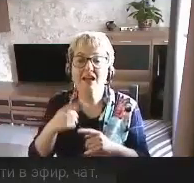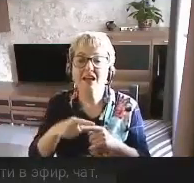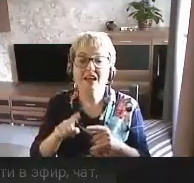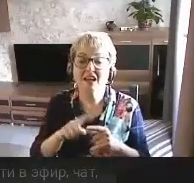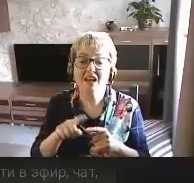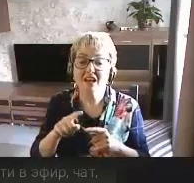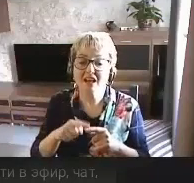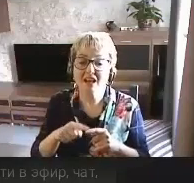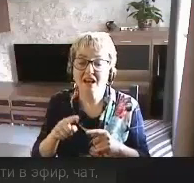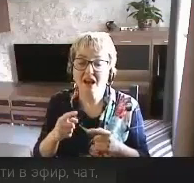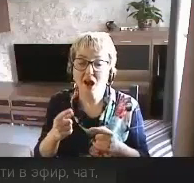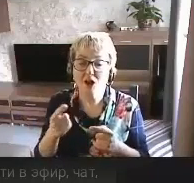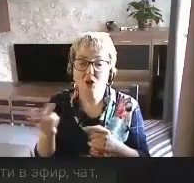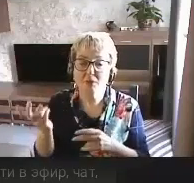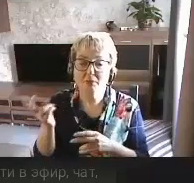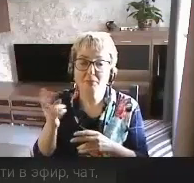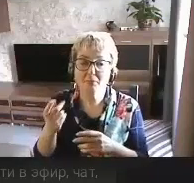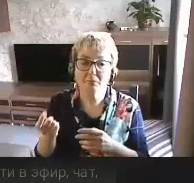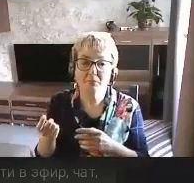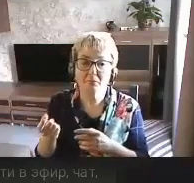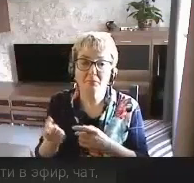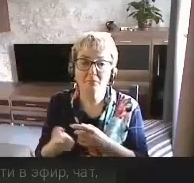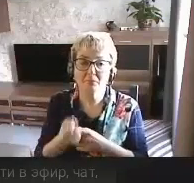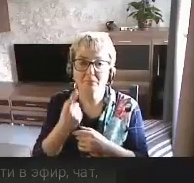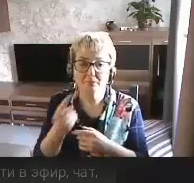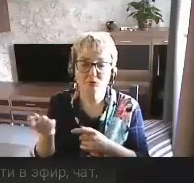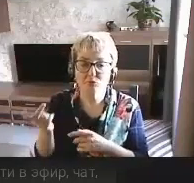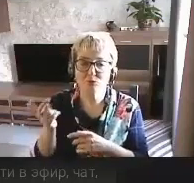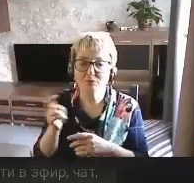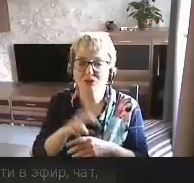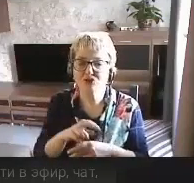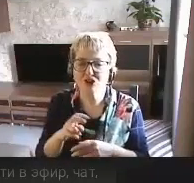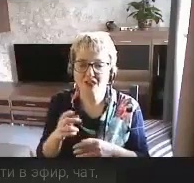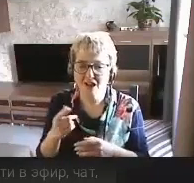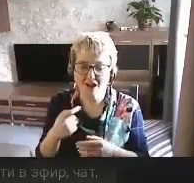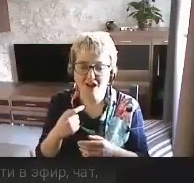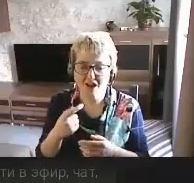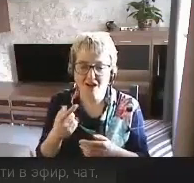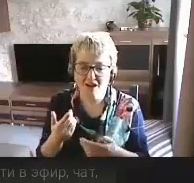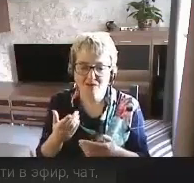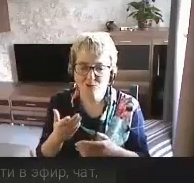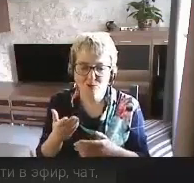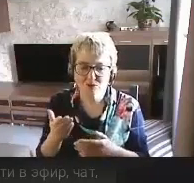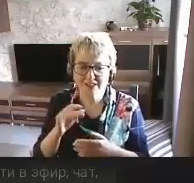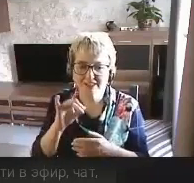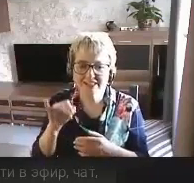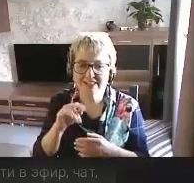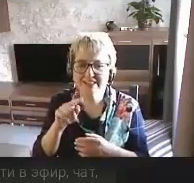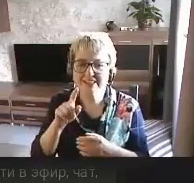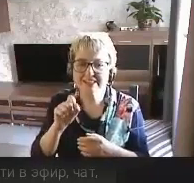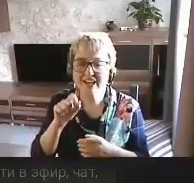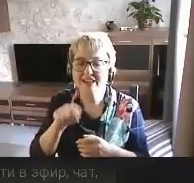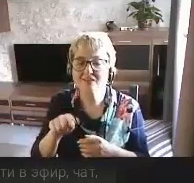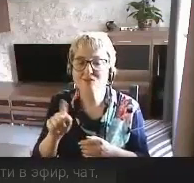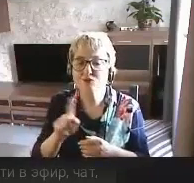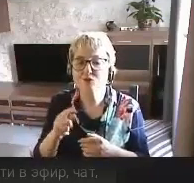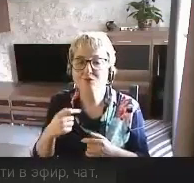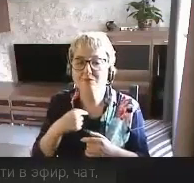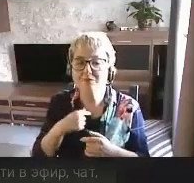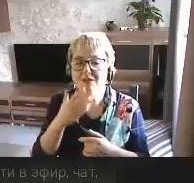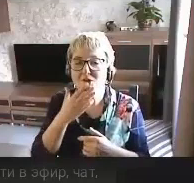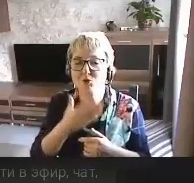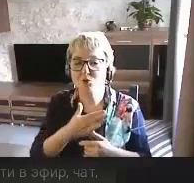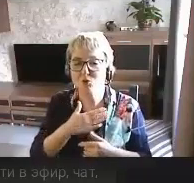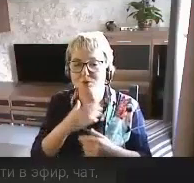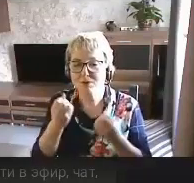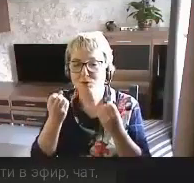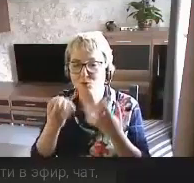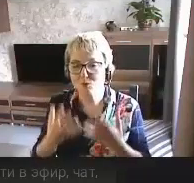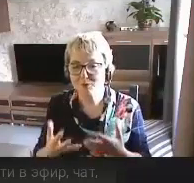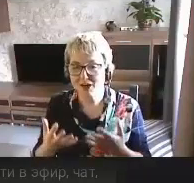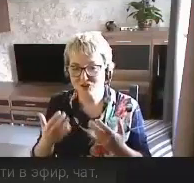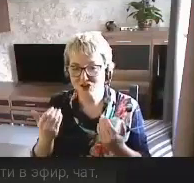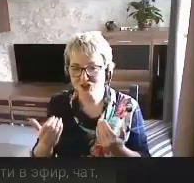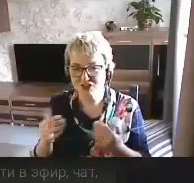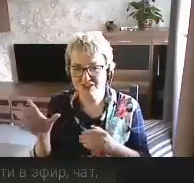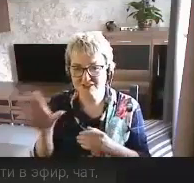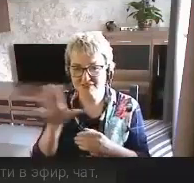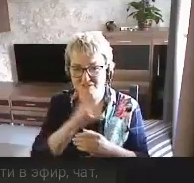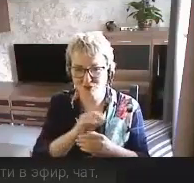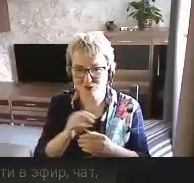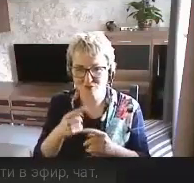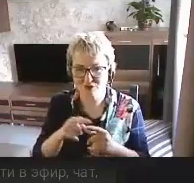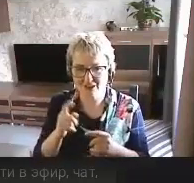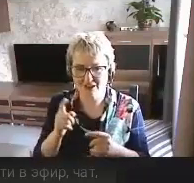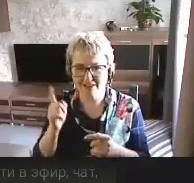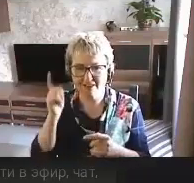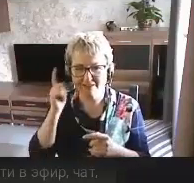ведь тоже пришла отчасти из-за того, что мы любим упрощать сейчас все. Те же